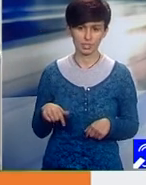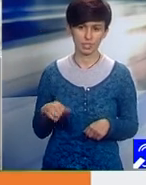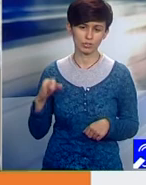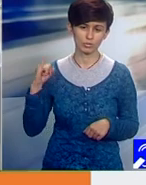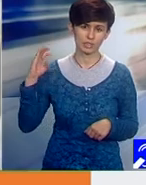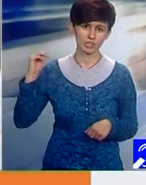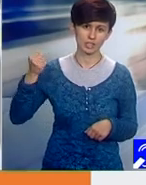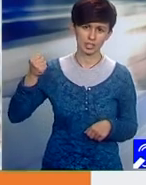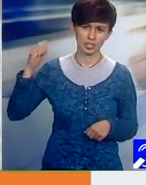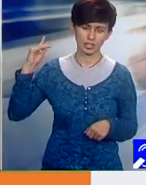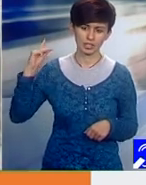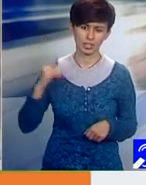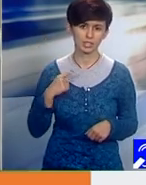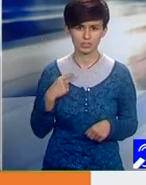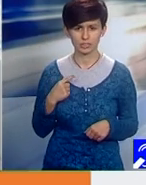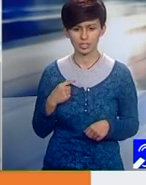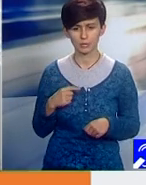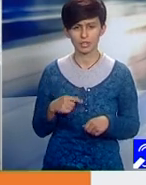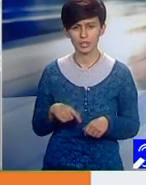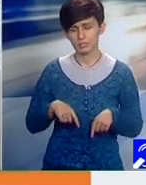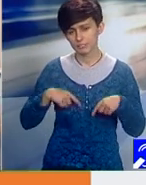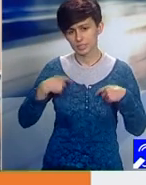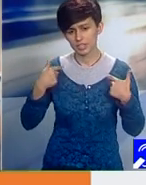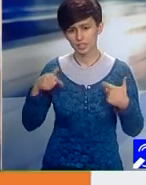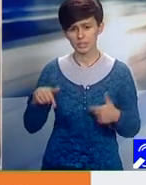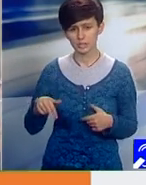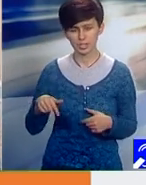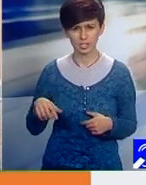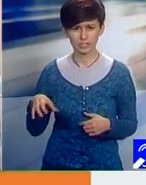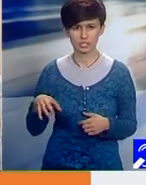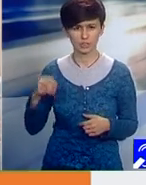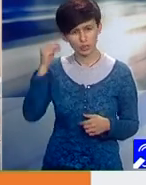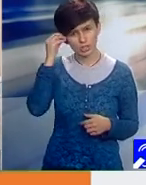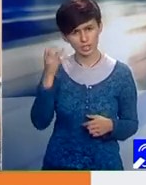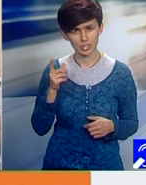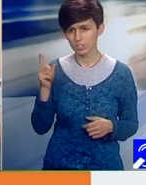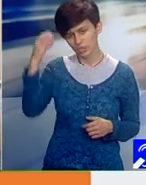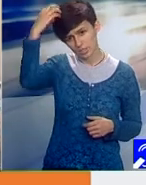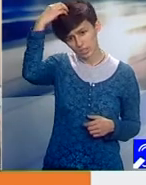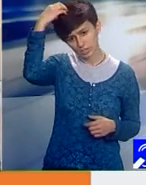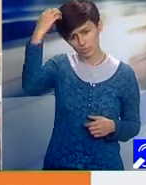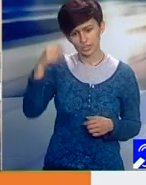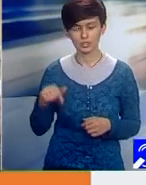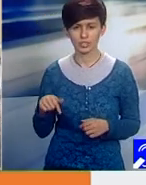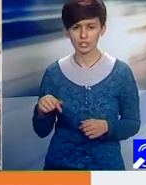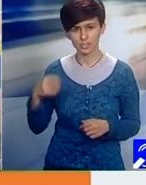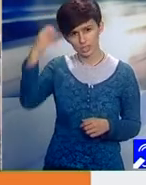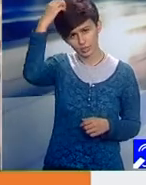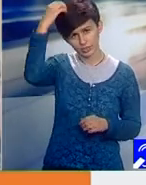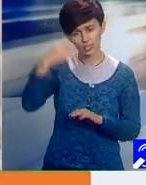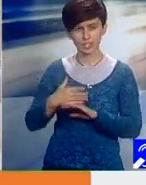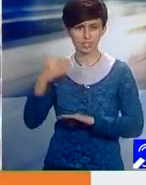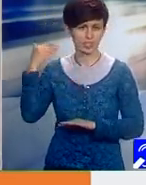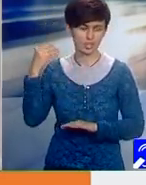iadul pe pământ. Noi pacienții trăim în acest iad creat nu de guvernul ăsta, de guvernurile care s-au perindat până acum